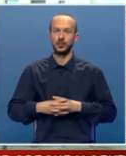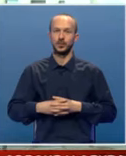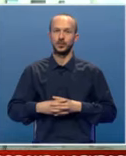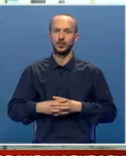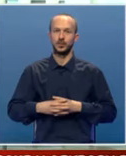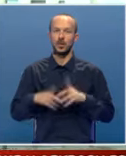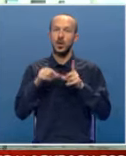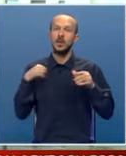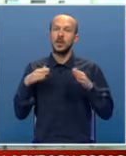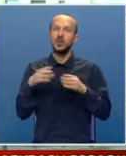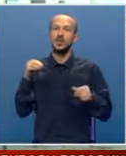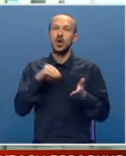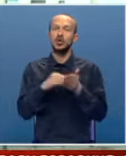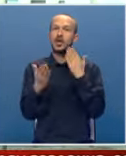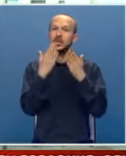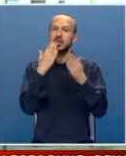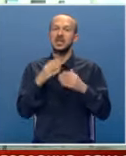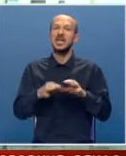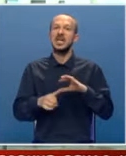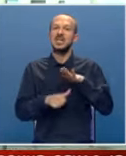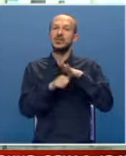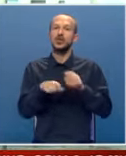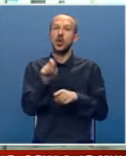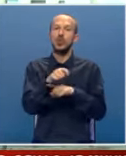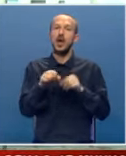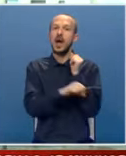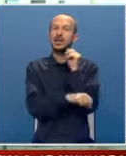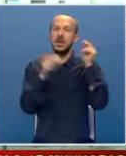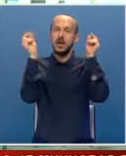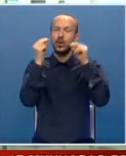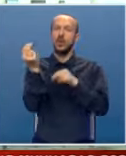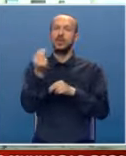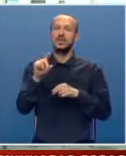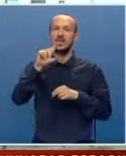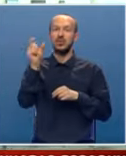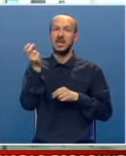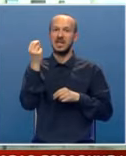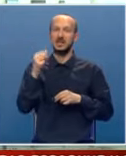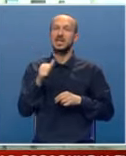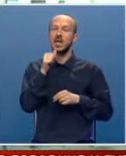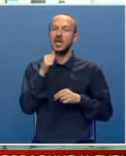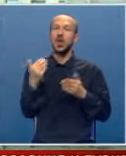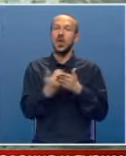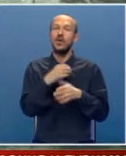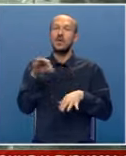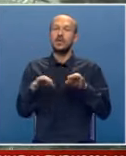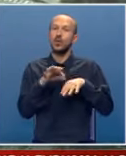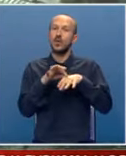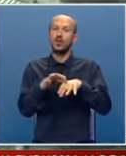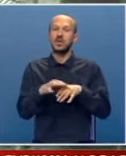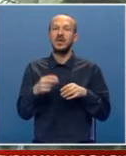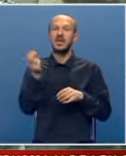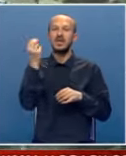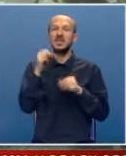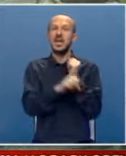U Banja Luci je održan sastanak izvršnih odbora Akademije nauka i umjetnosti Republike Srpske i novoizebranog rukovodstva